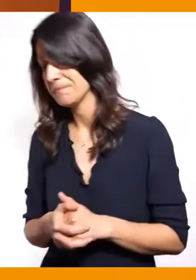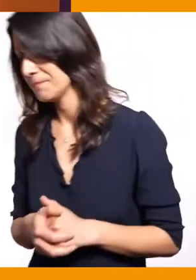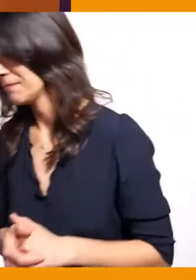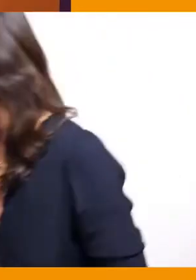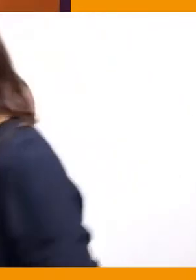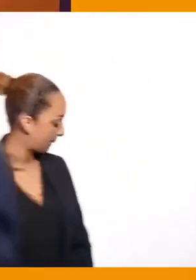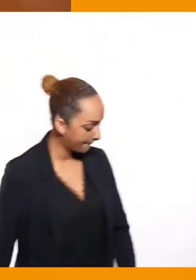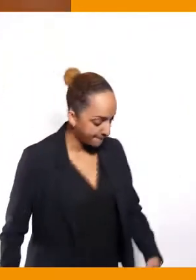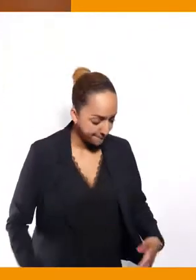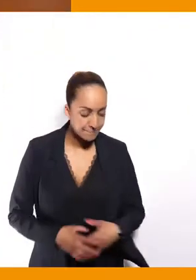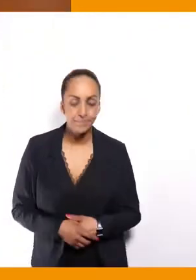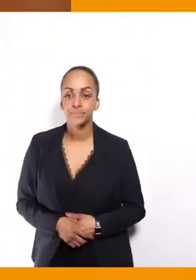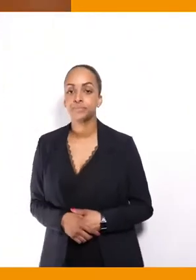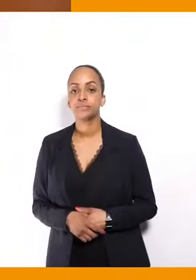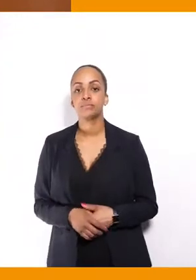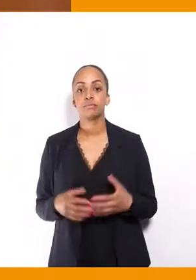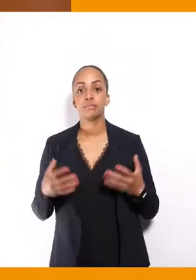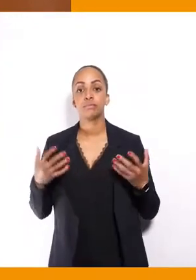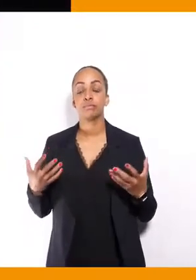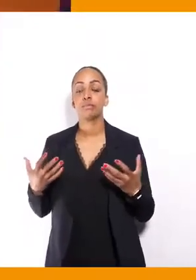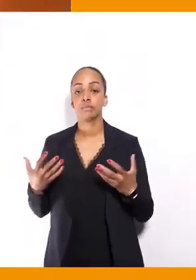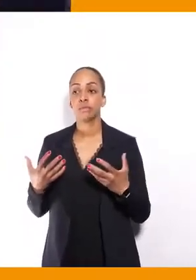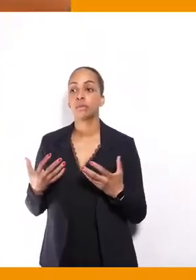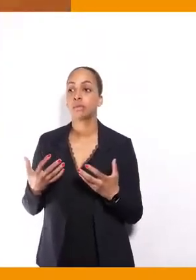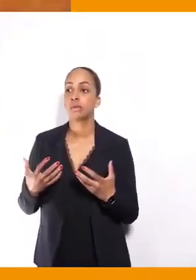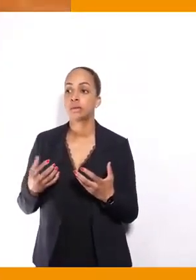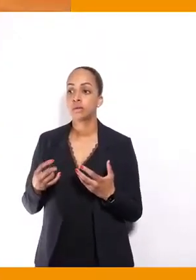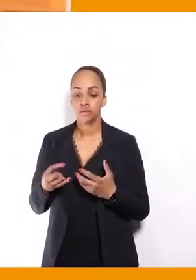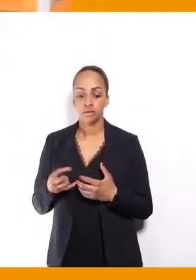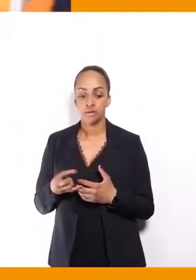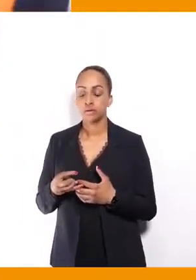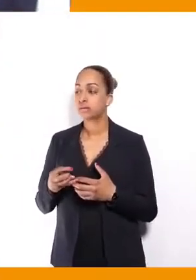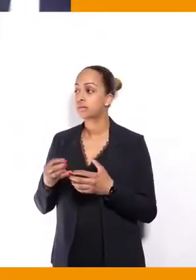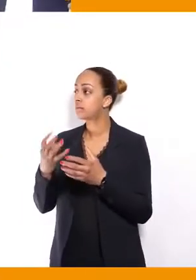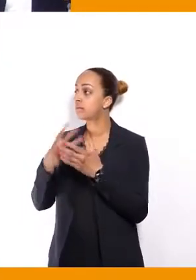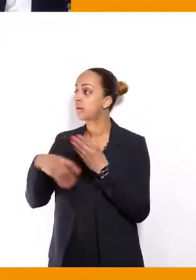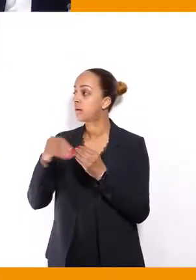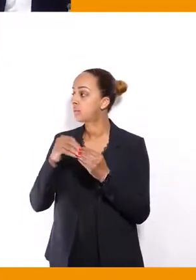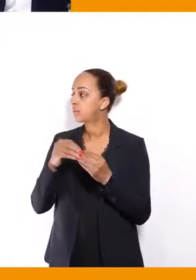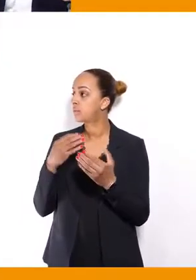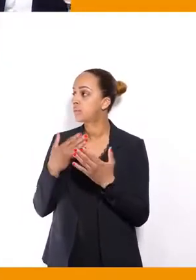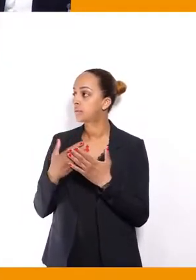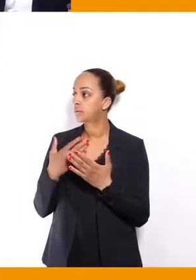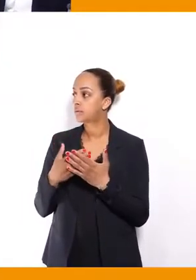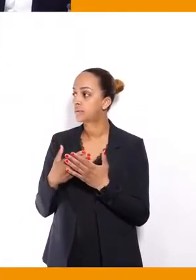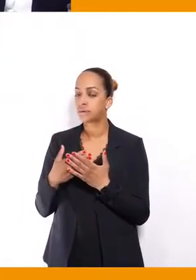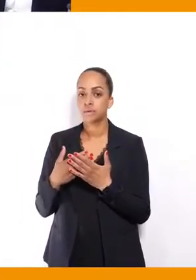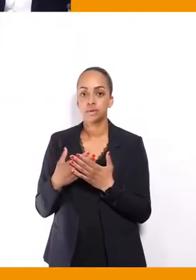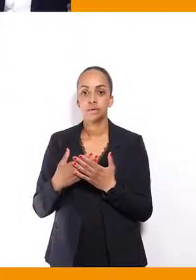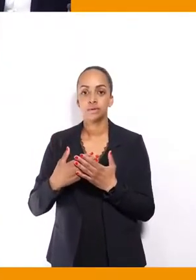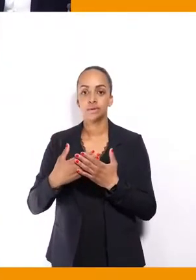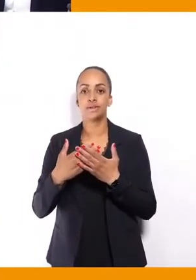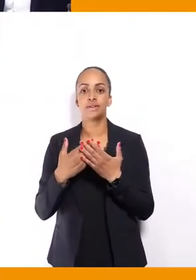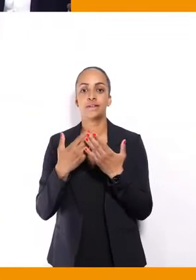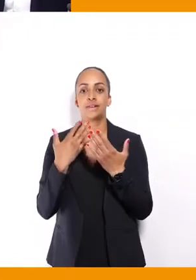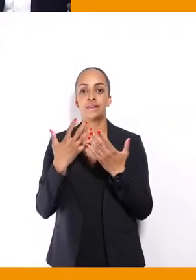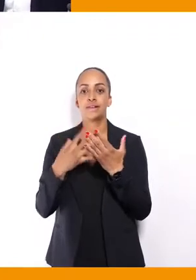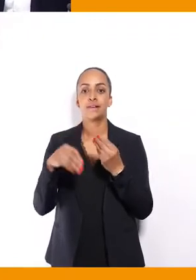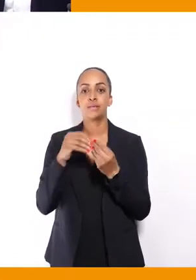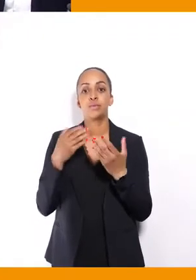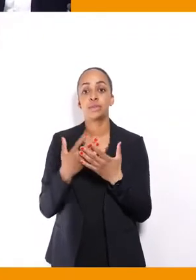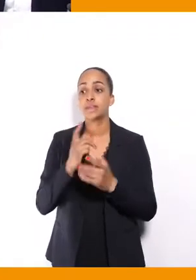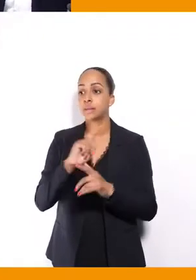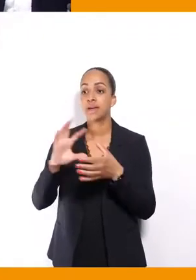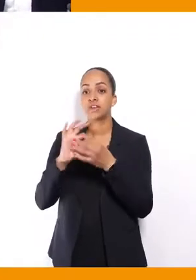'est... Gardez le point suivant, mais sachant que ces retransmissions sont souvent faites par les équipes de campagne et pas par les chaînes de